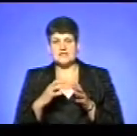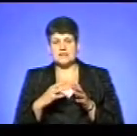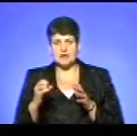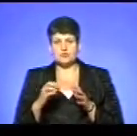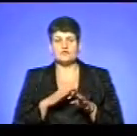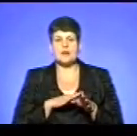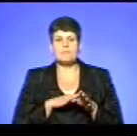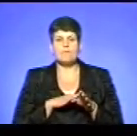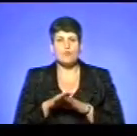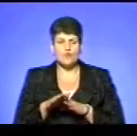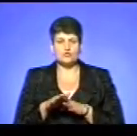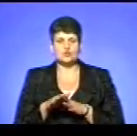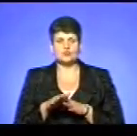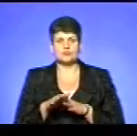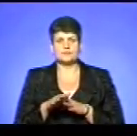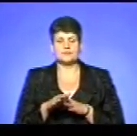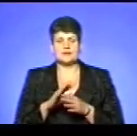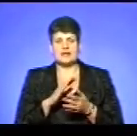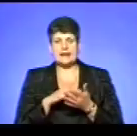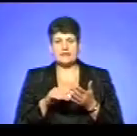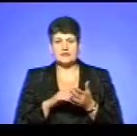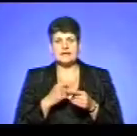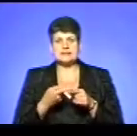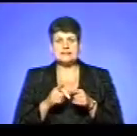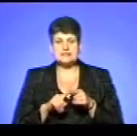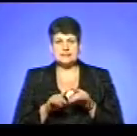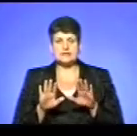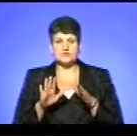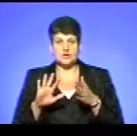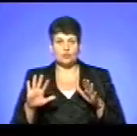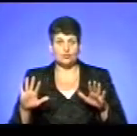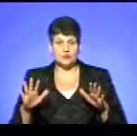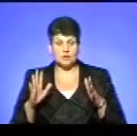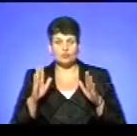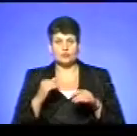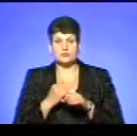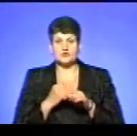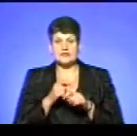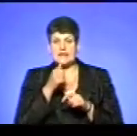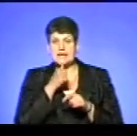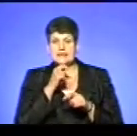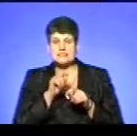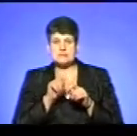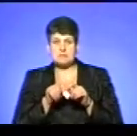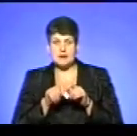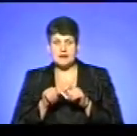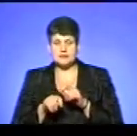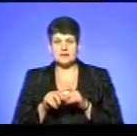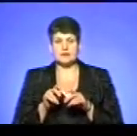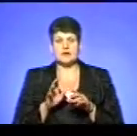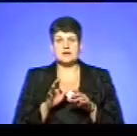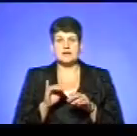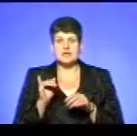повністю, скажімо, ліквідації цієї надзвичайної події, будуть працювати експерти, будуть працювати слідчі.